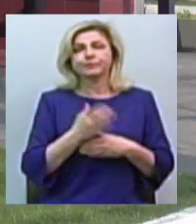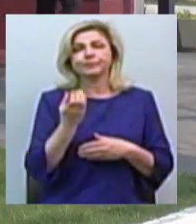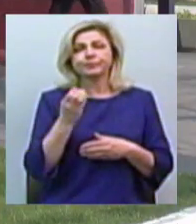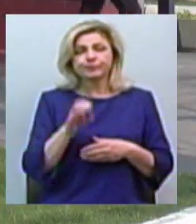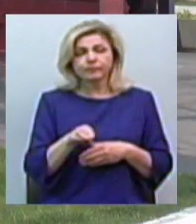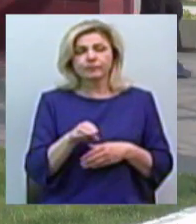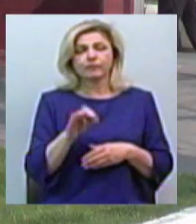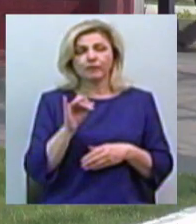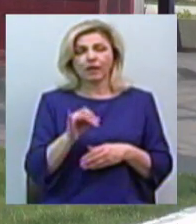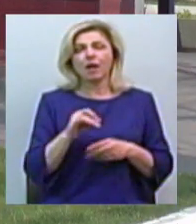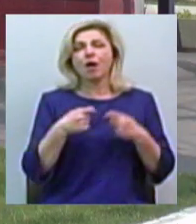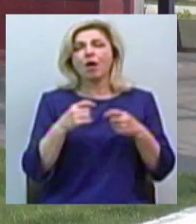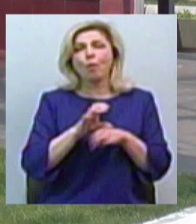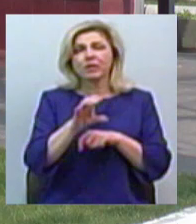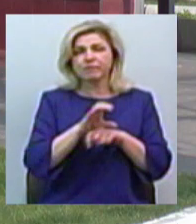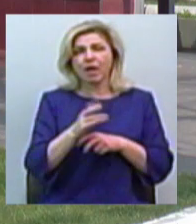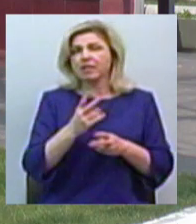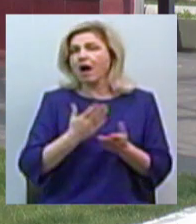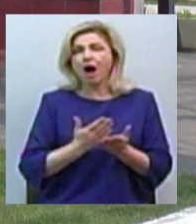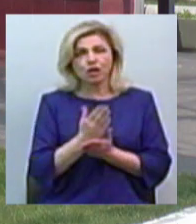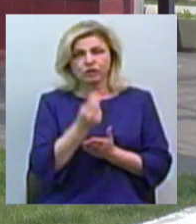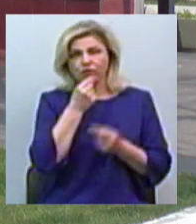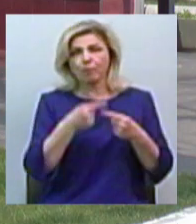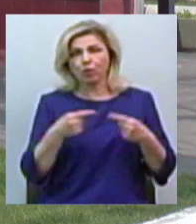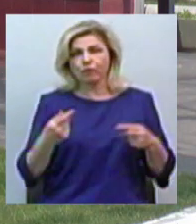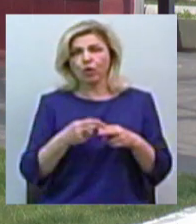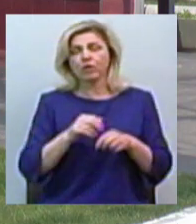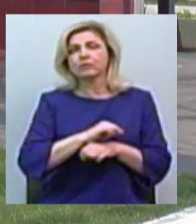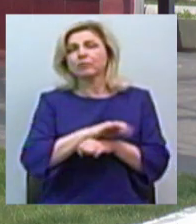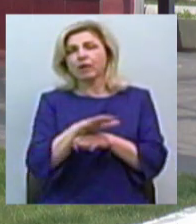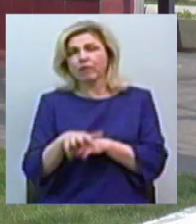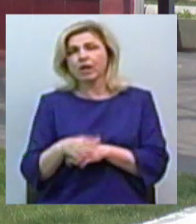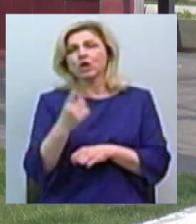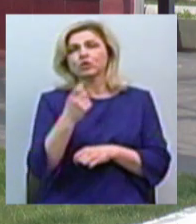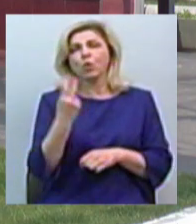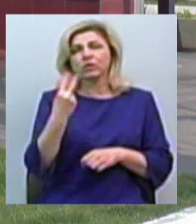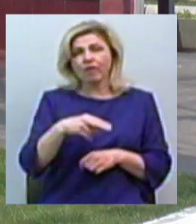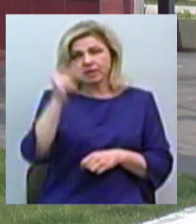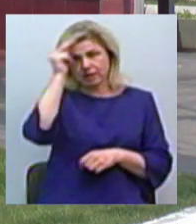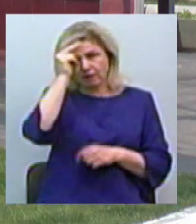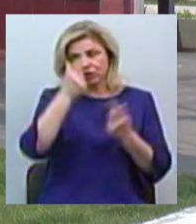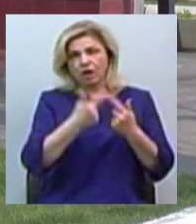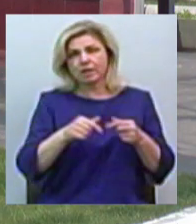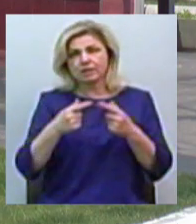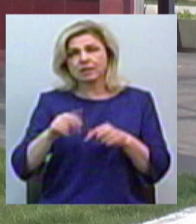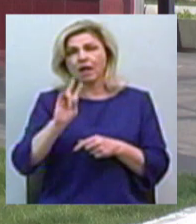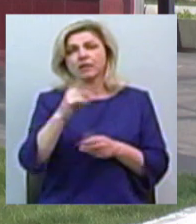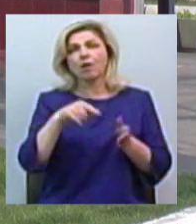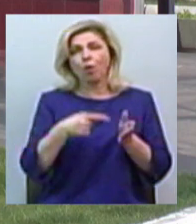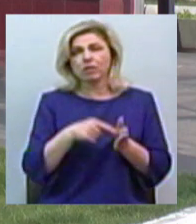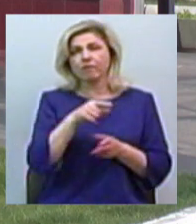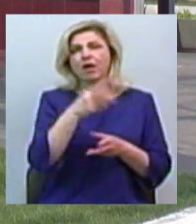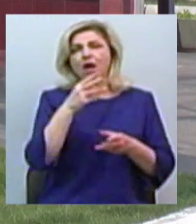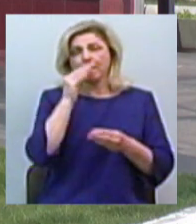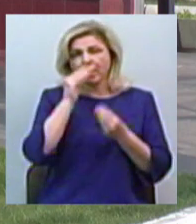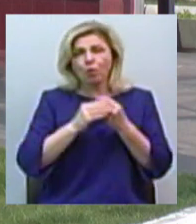небезпечної та неякісної горчої продукції, що просто час до понад 120 начальних закладів міста Миколаєва, які це нинішньо приховували та не